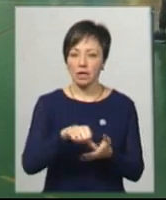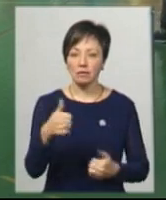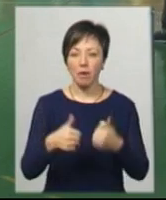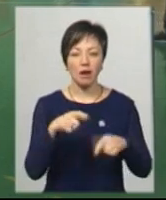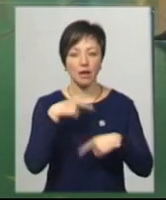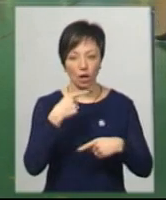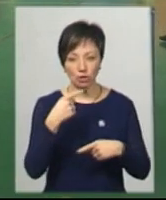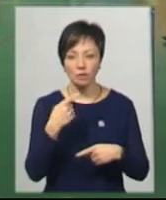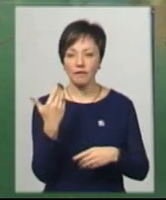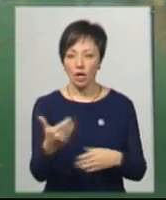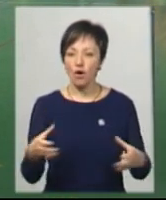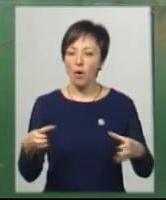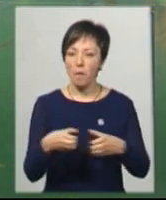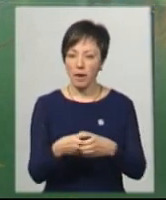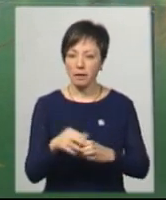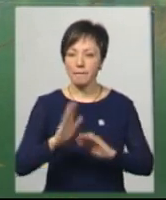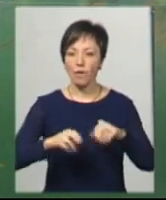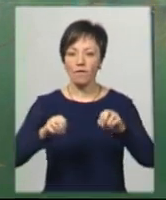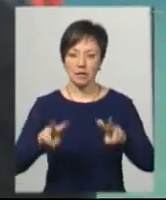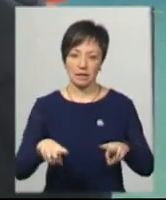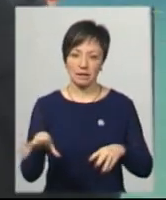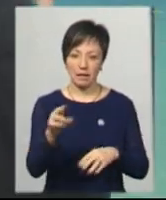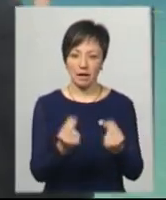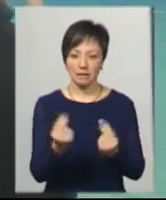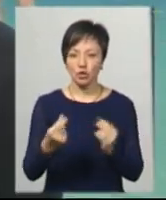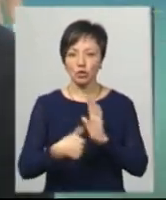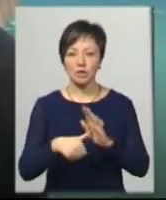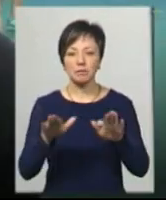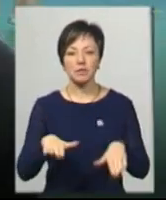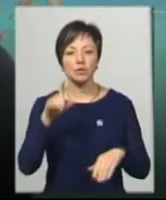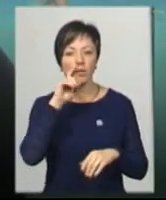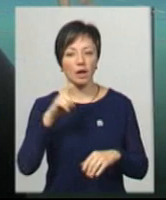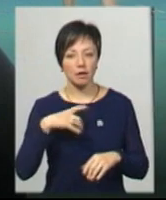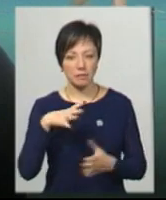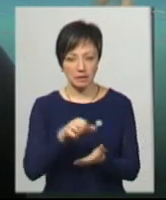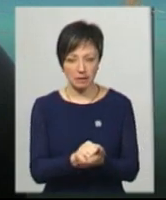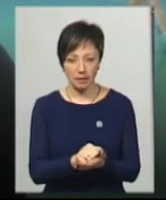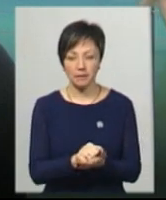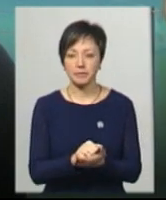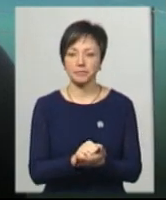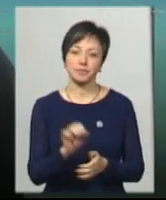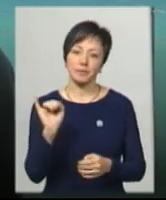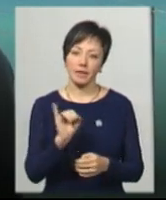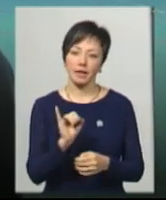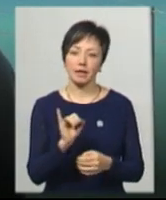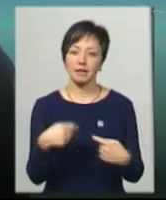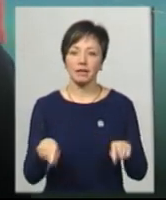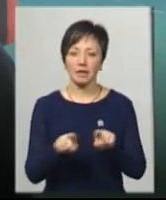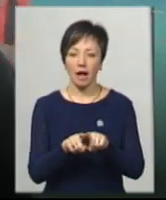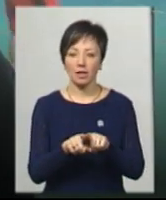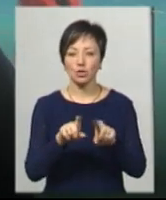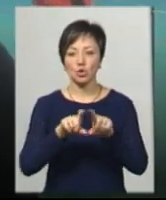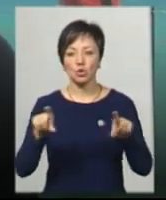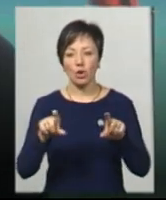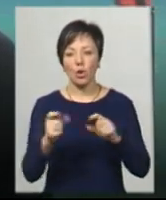Бабій каже, у їхній команді – професійні гравці. Шосте місце на Україні. І так, зі